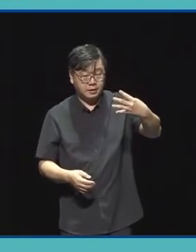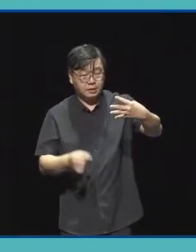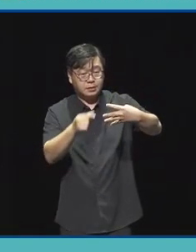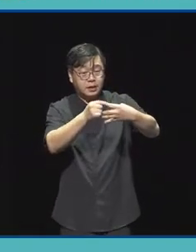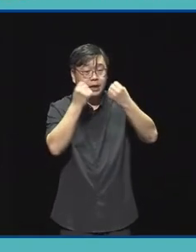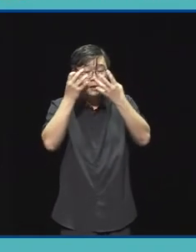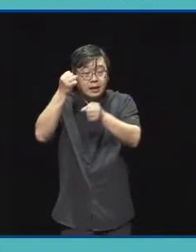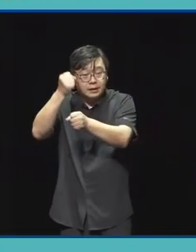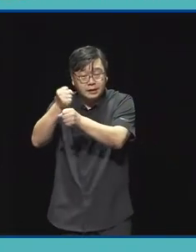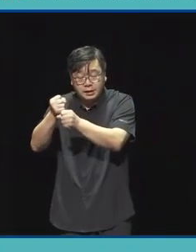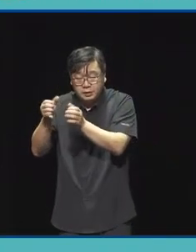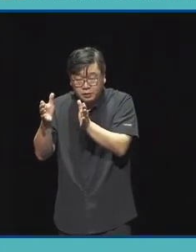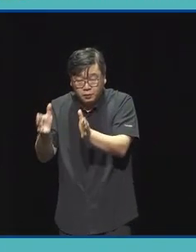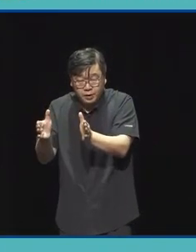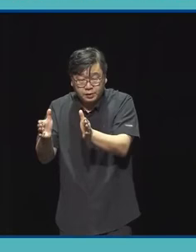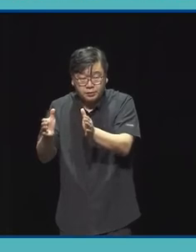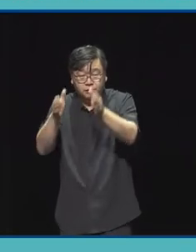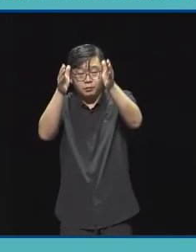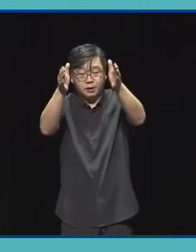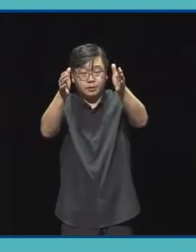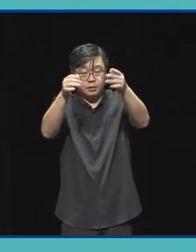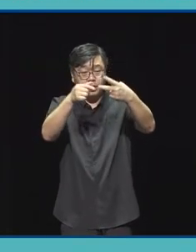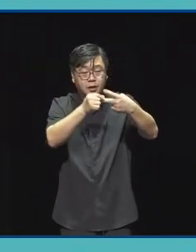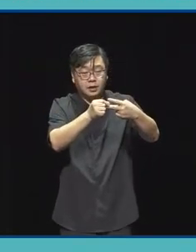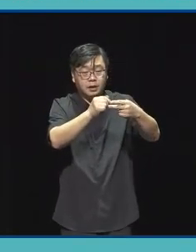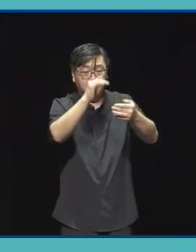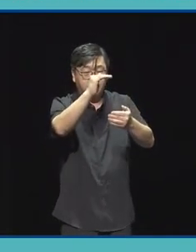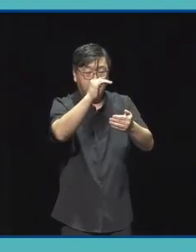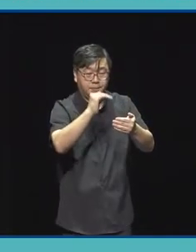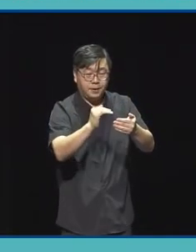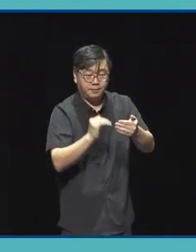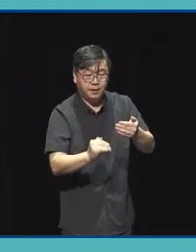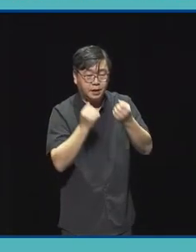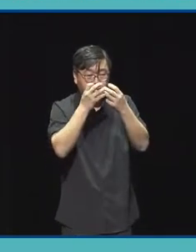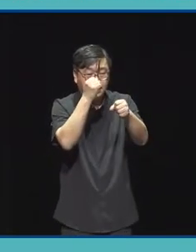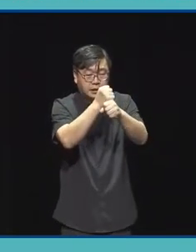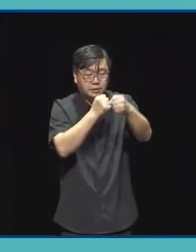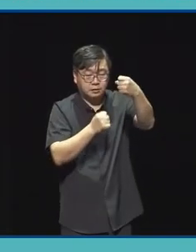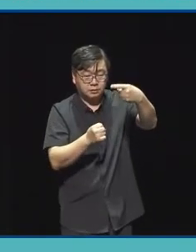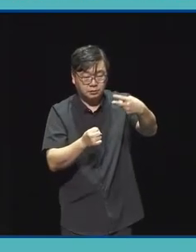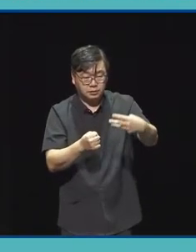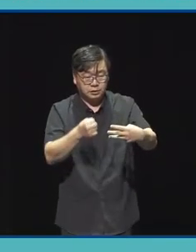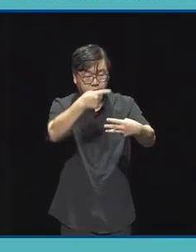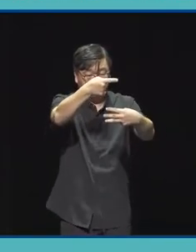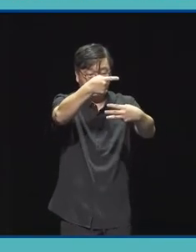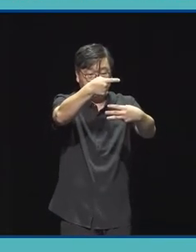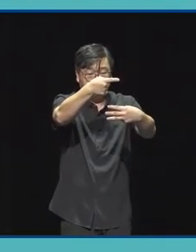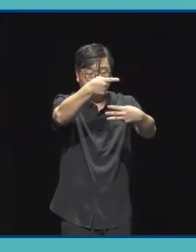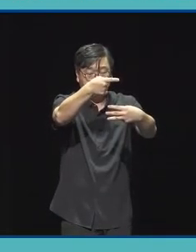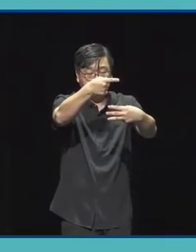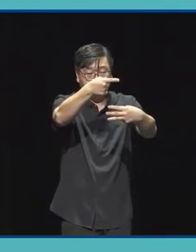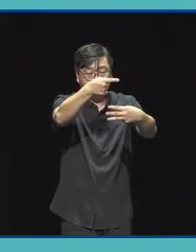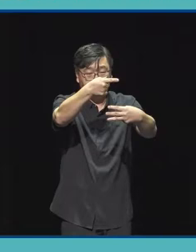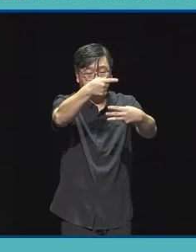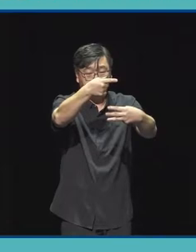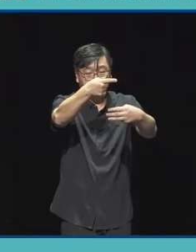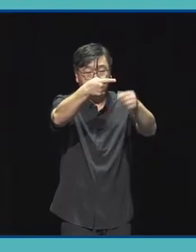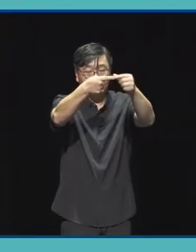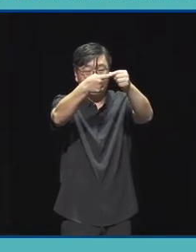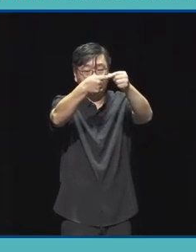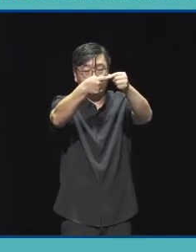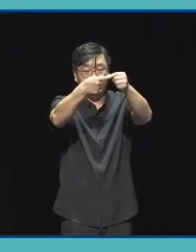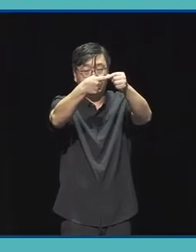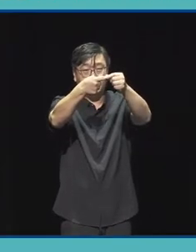과정, 단계별 창작 지원으로 4개가 유형화되어 있고요 심의 방법은 창작의 과정과 유형 1의 사업은 서류